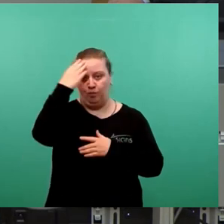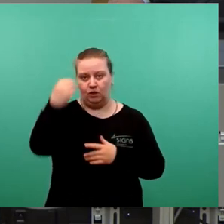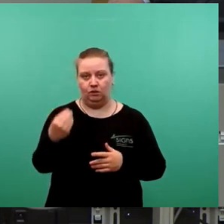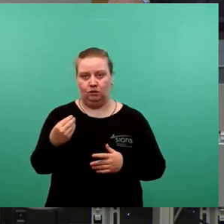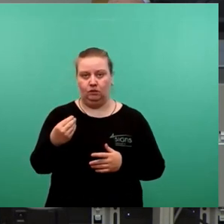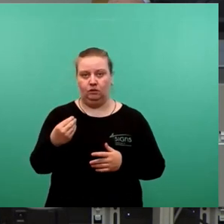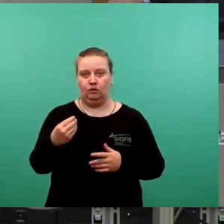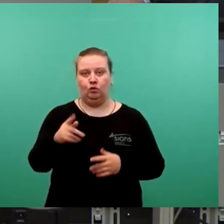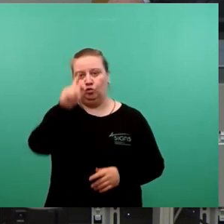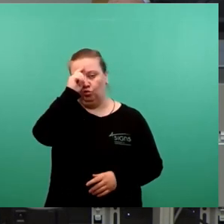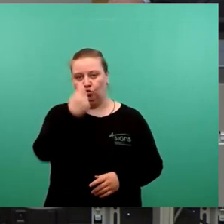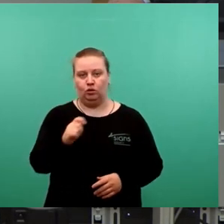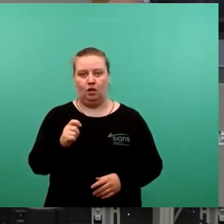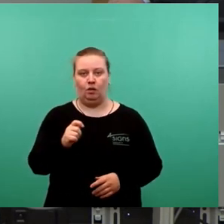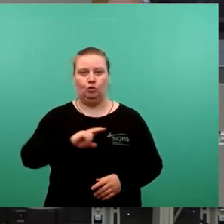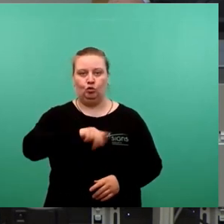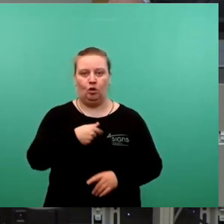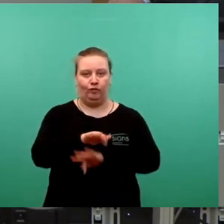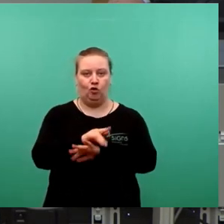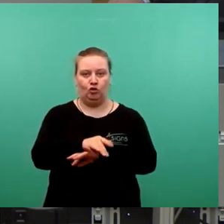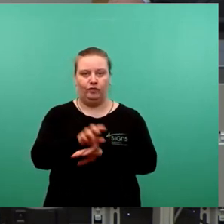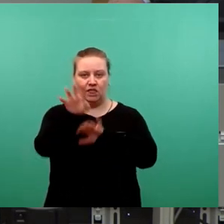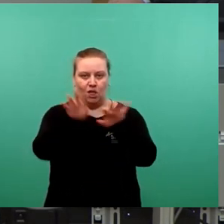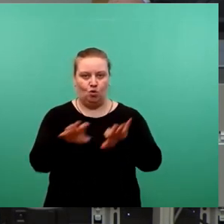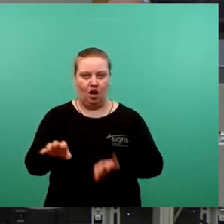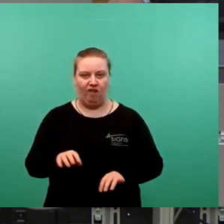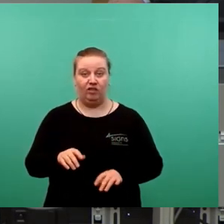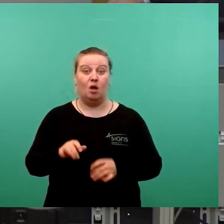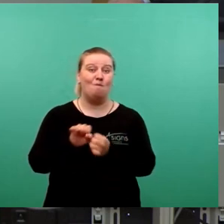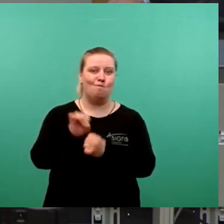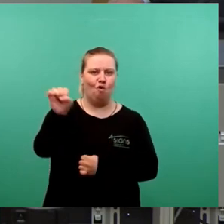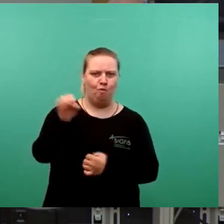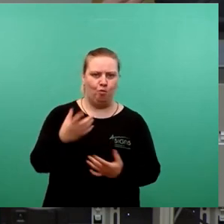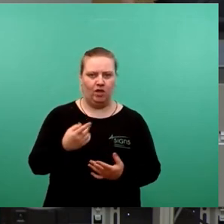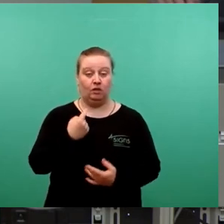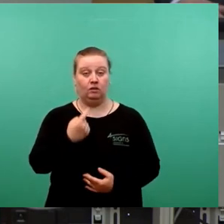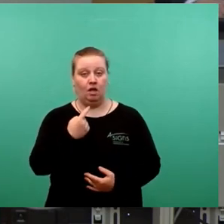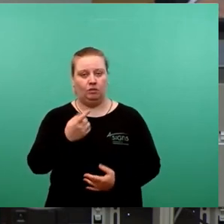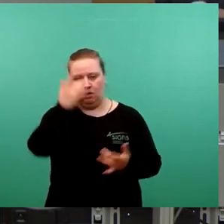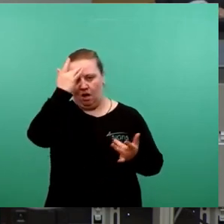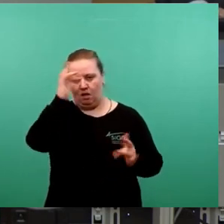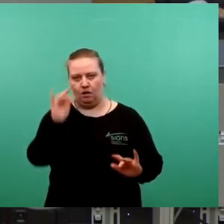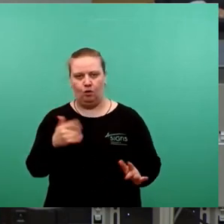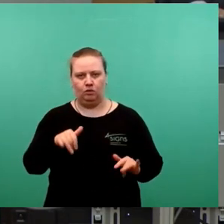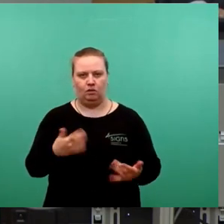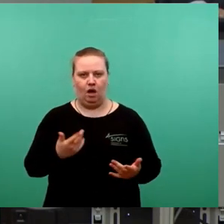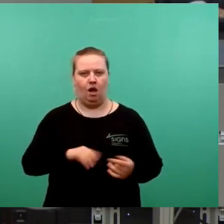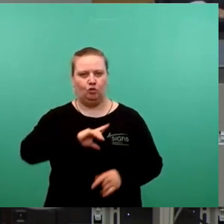studierte Sozial und Wirtschaftsgeografin promoviert, die sich höchste Anerkennung erworben hat als